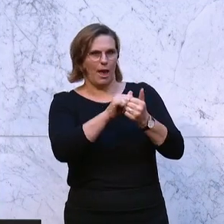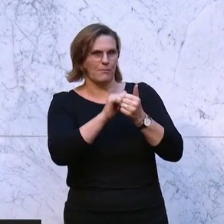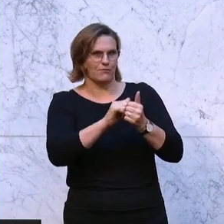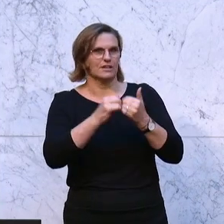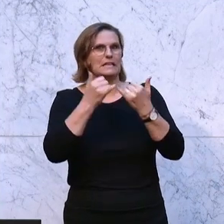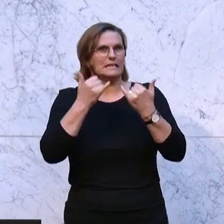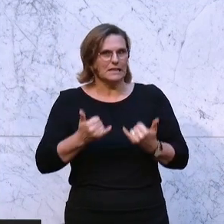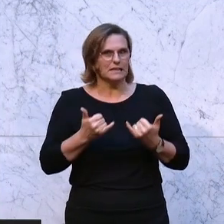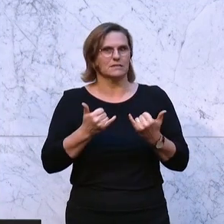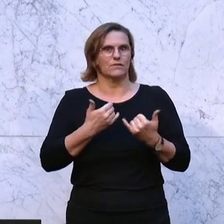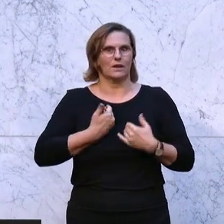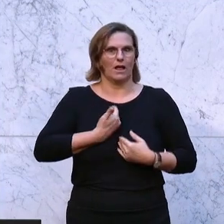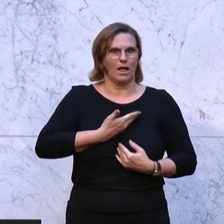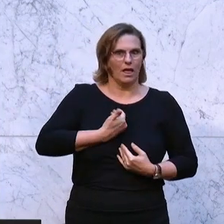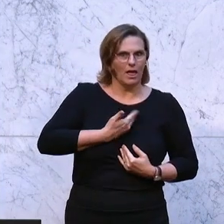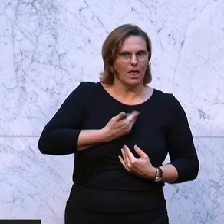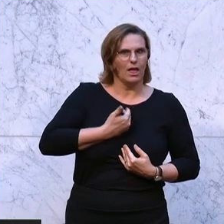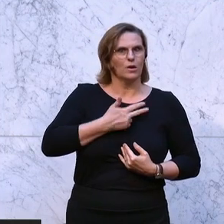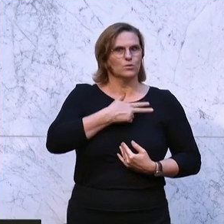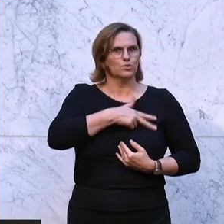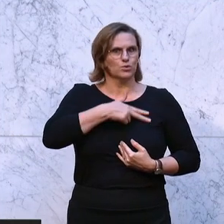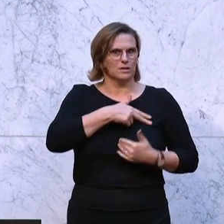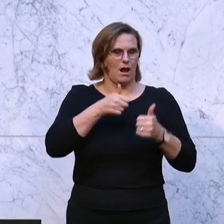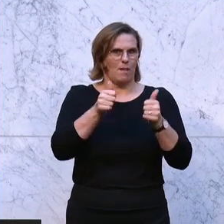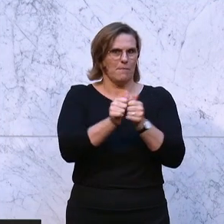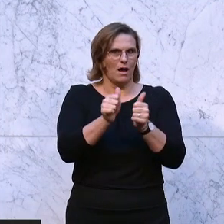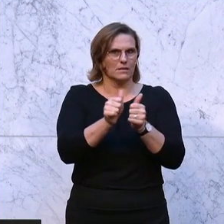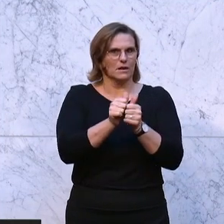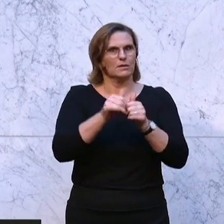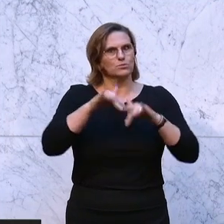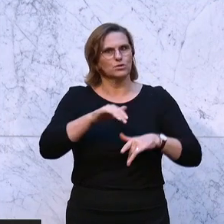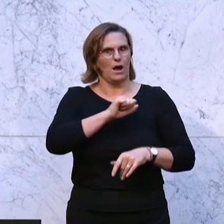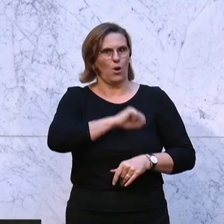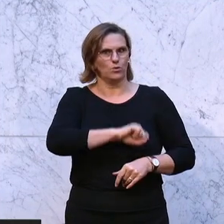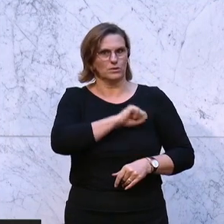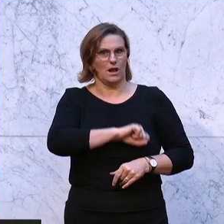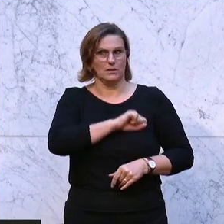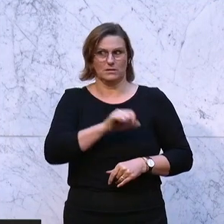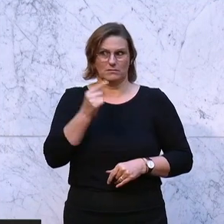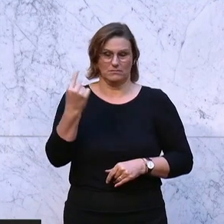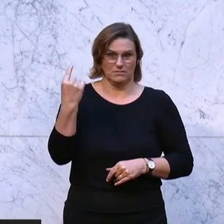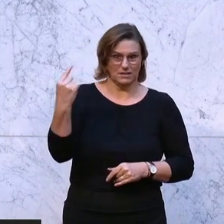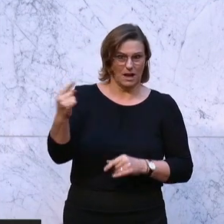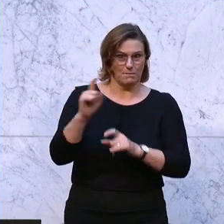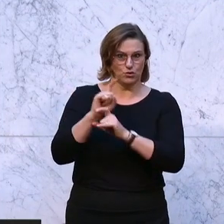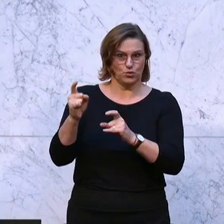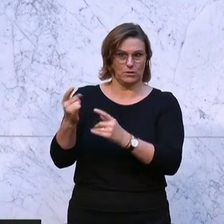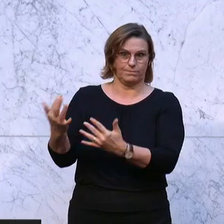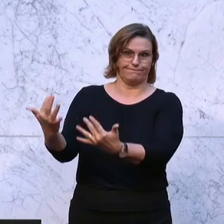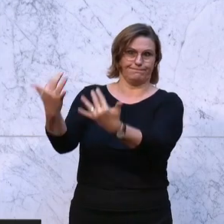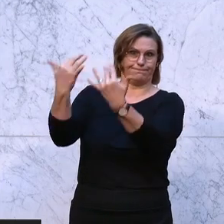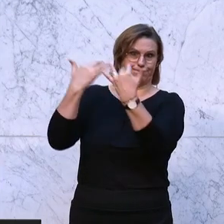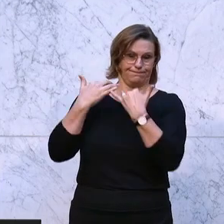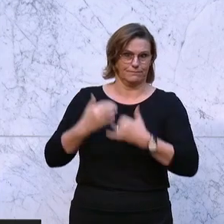wir bei dem Dilemma, dass die Sozialpartner etwas ausbaden müssen, was sie verursacht haben. Und glauben Sie mir eines,